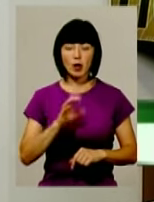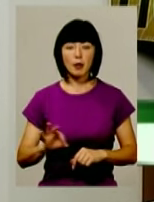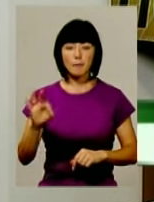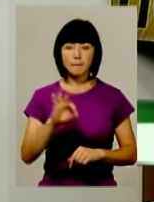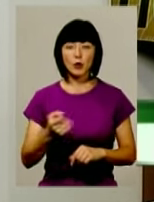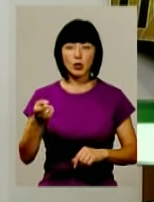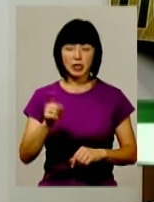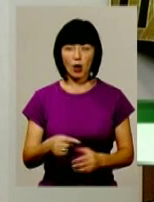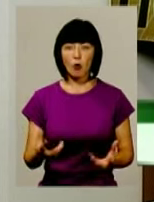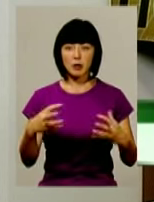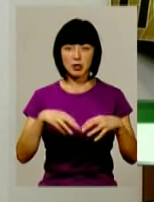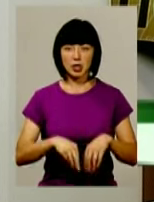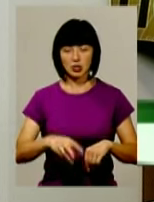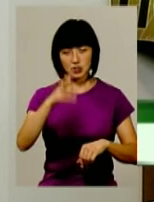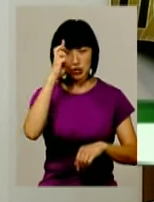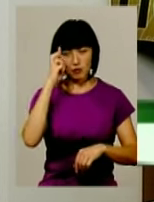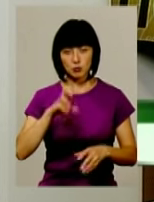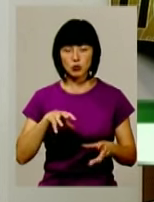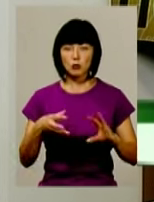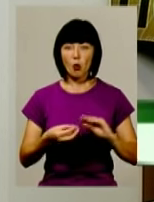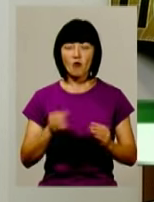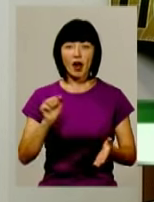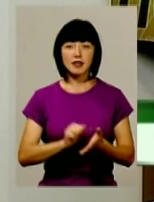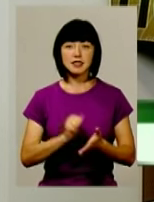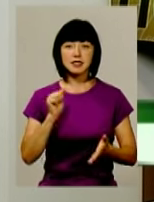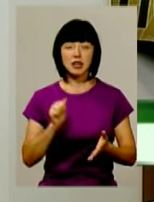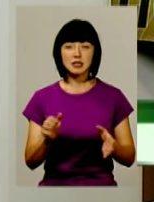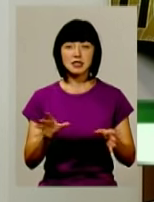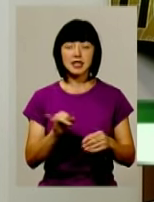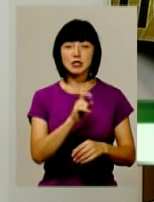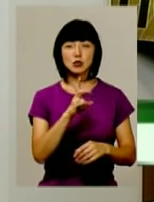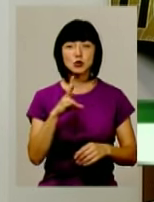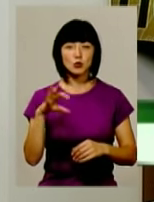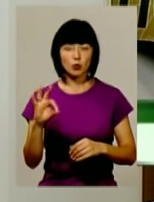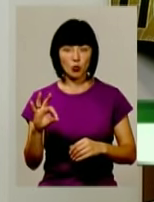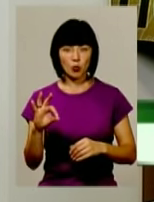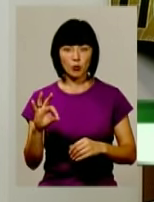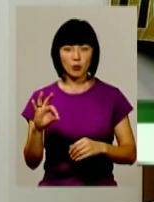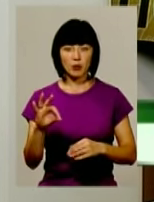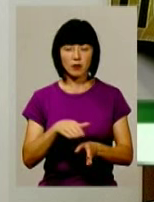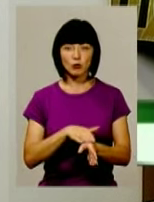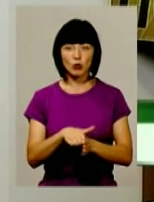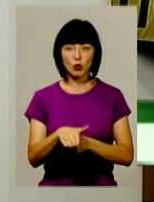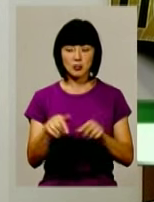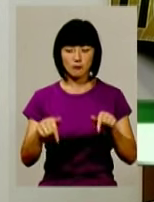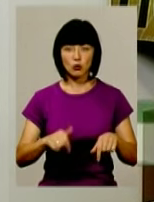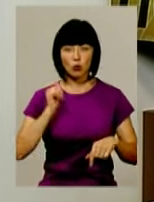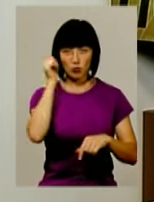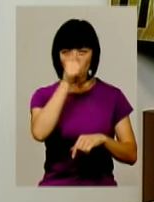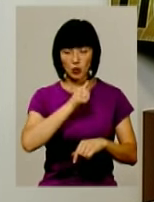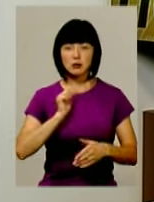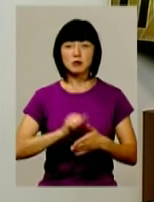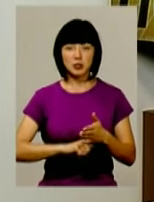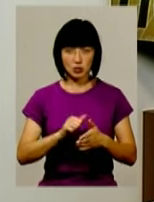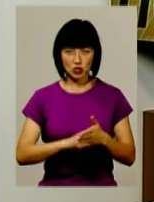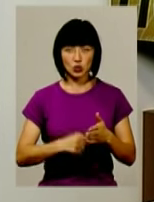об'єднання державної пісункової атестації і зовнішнього незалежного оцінювання, яке відбулося у цьому році, призведе